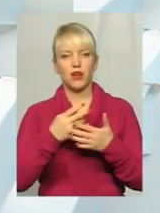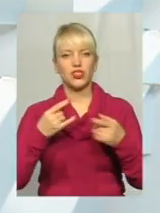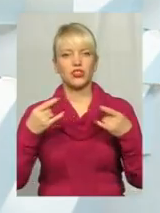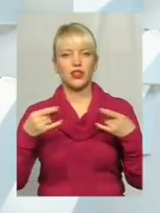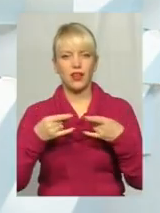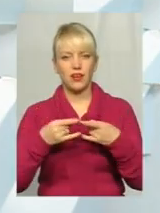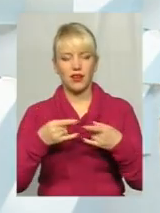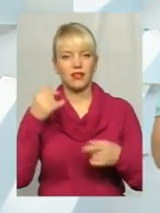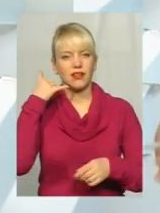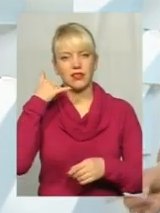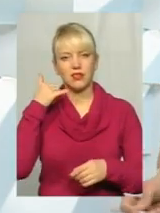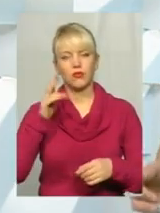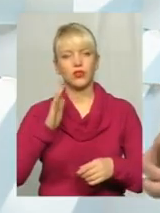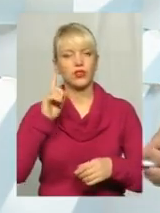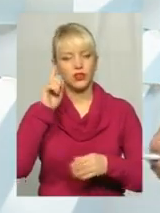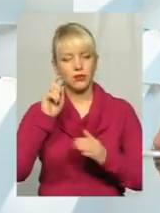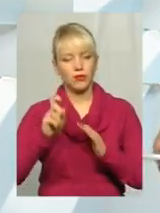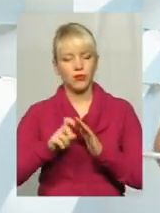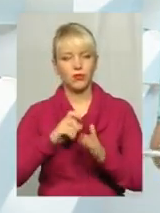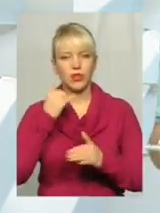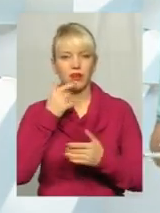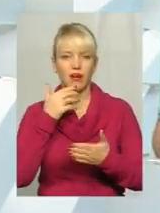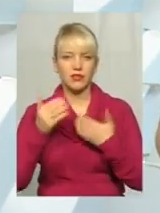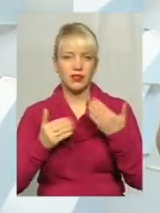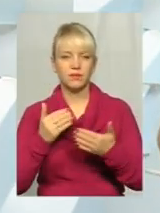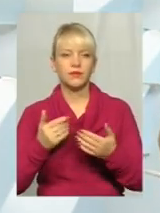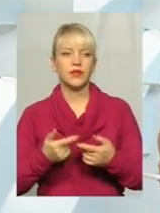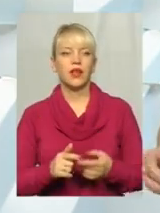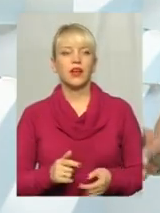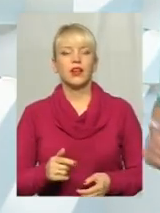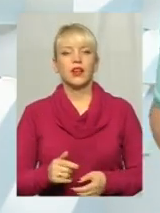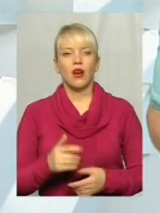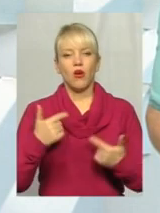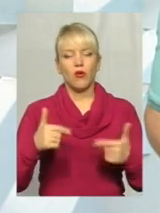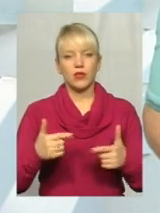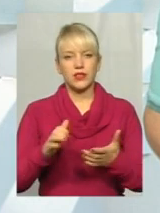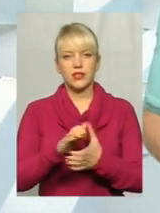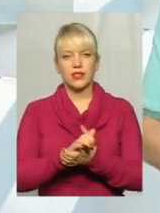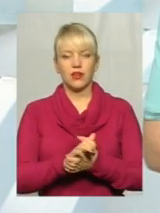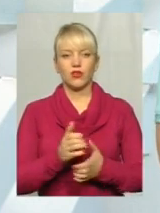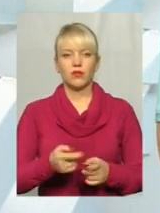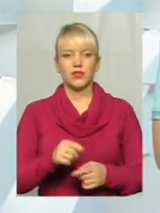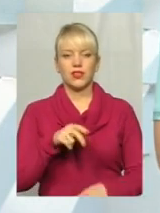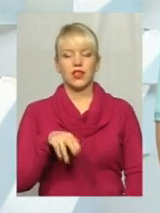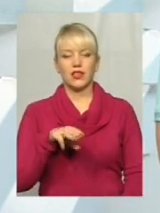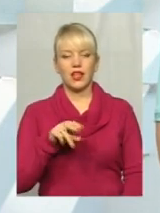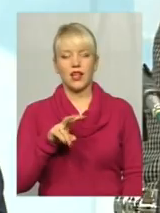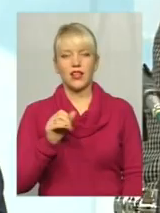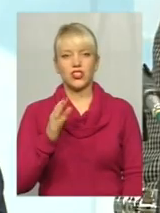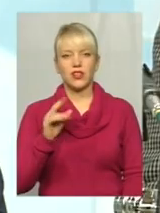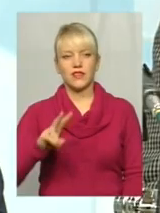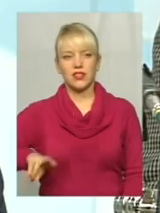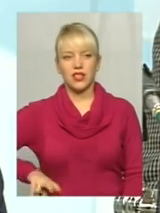екранах і зможете поставити запитання нашим гостям, яких я зараз представлю. Отже, знайомтеся. Олександр Телішевський, директор